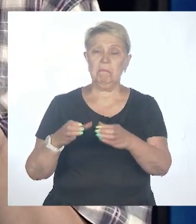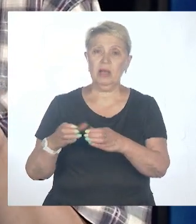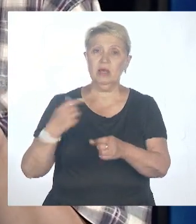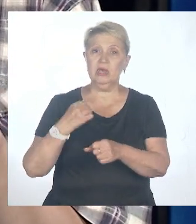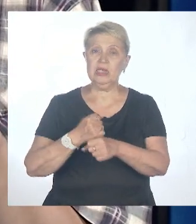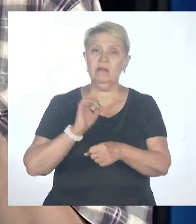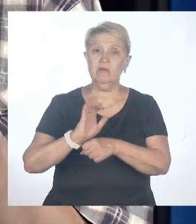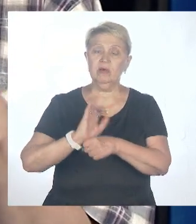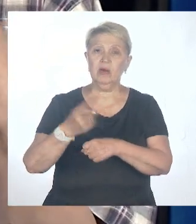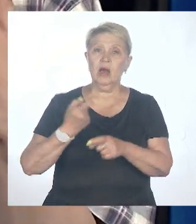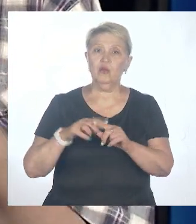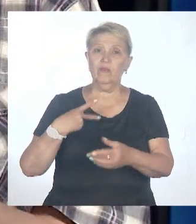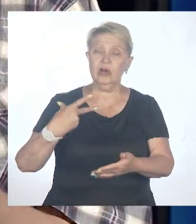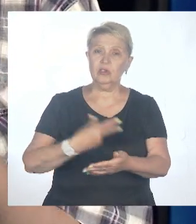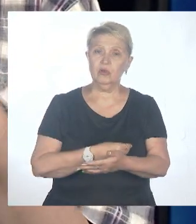особенно.